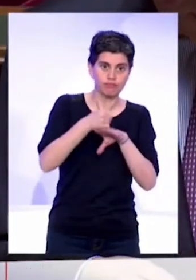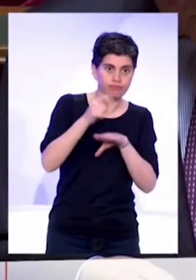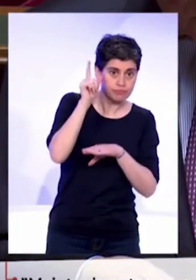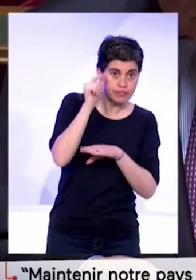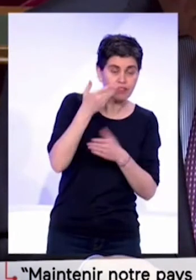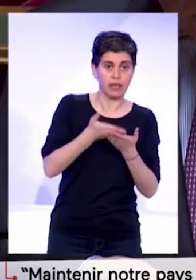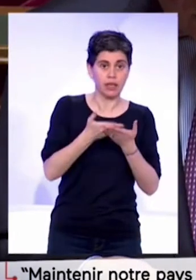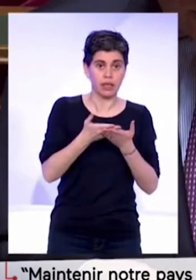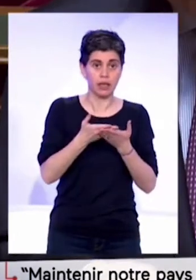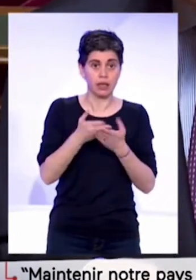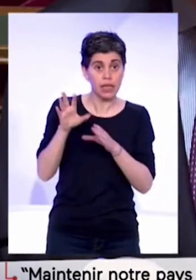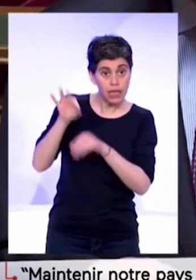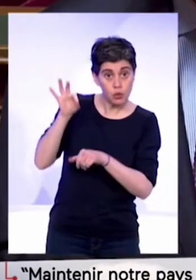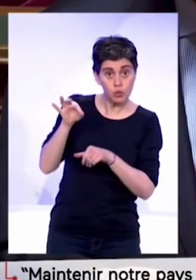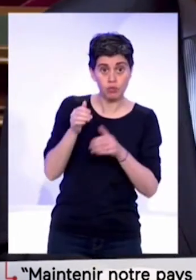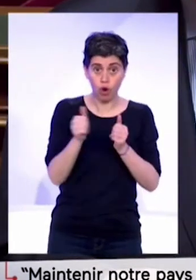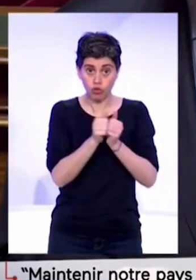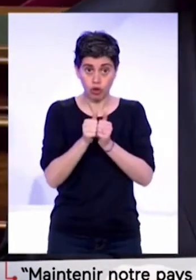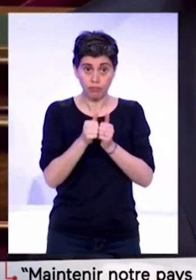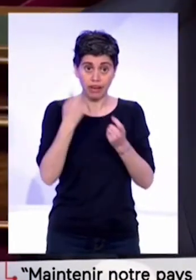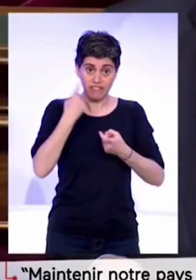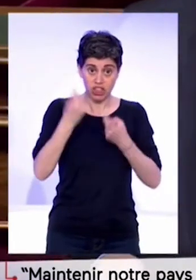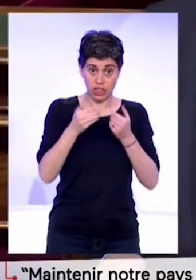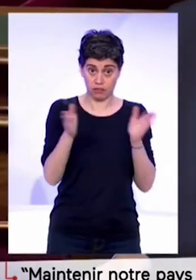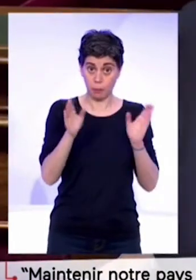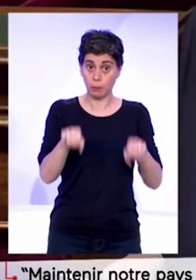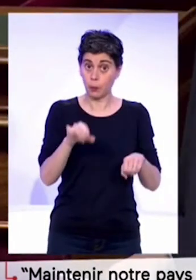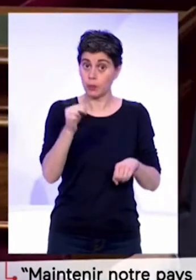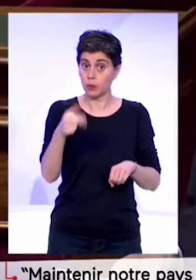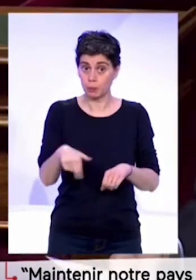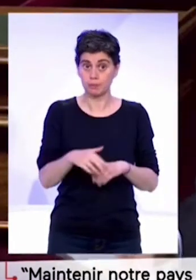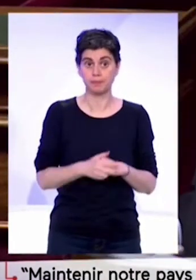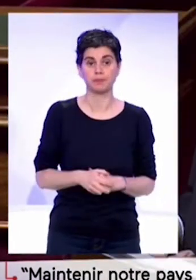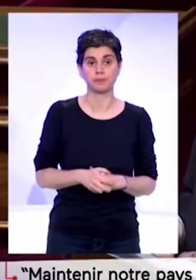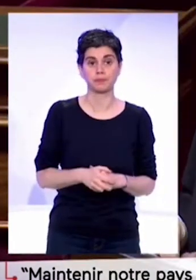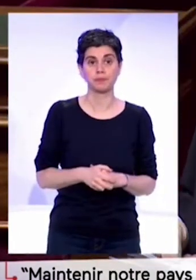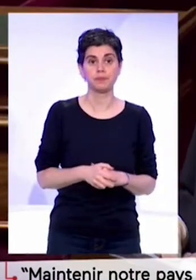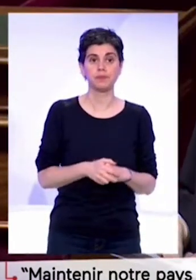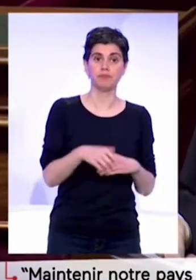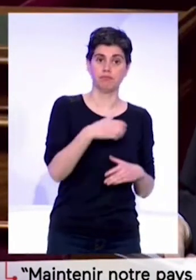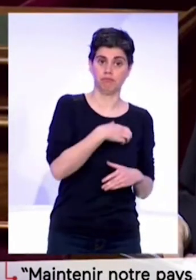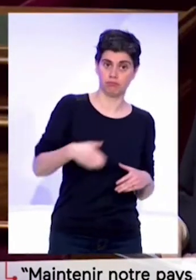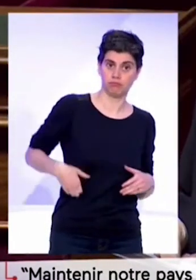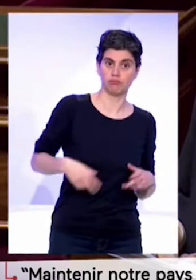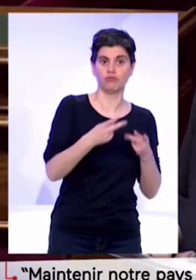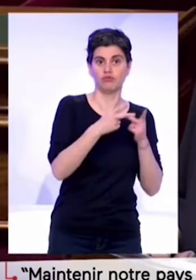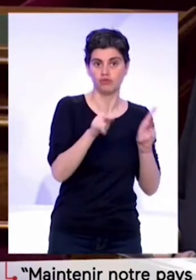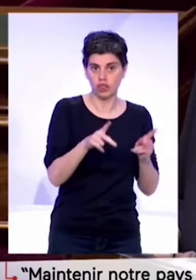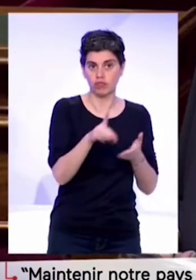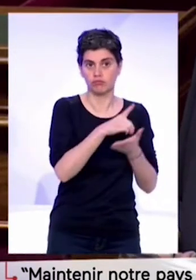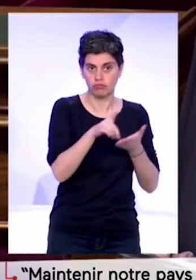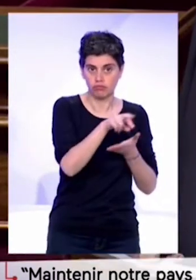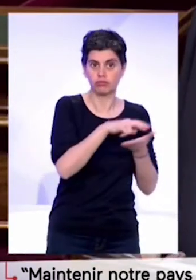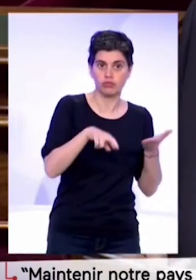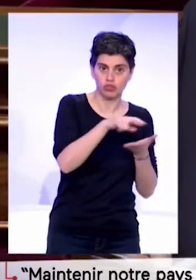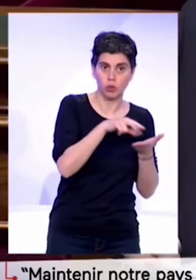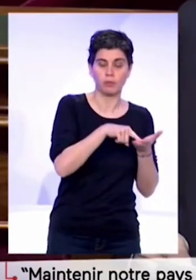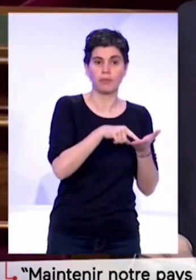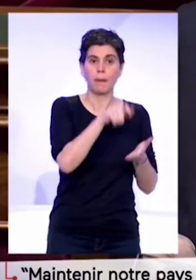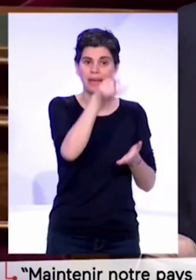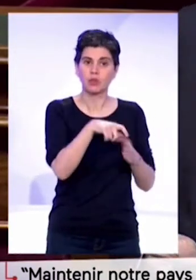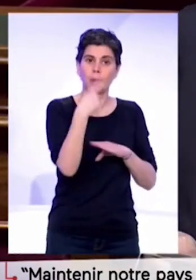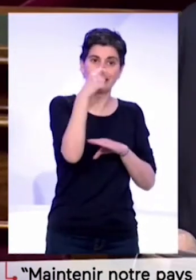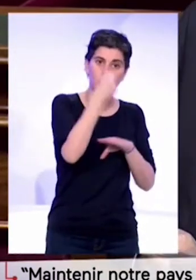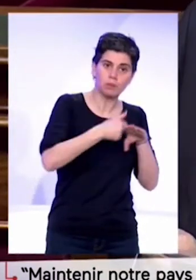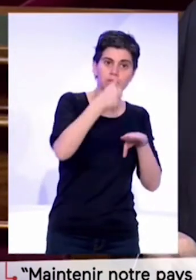décider de leur réouverture. Au demeurant, la délégation des collectivités territoriales, avec Jean-Marie Bockel qui la préside, a fait des